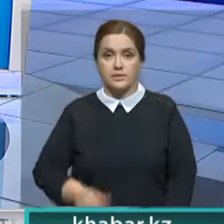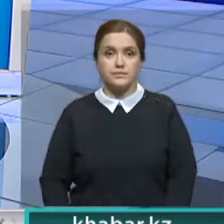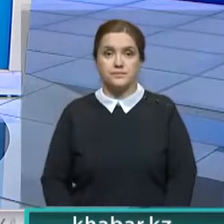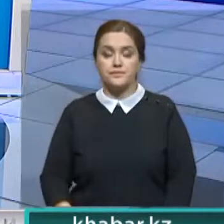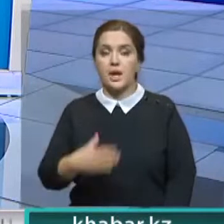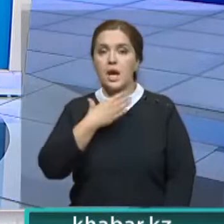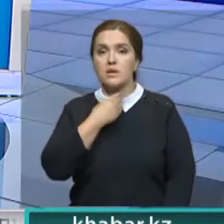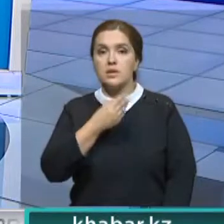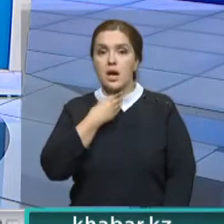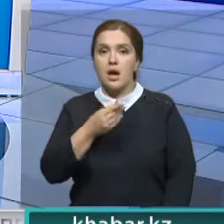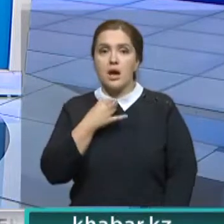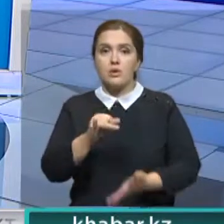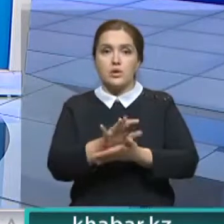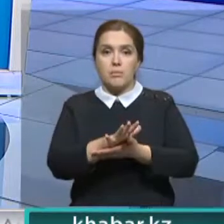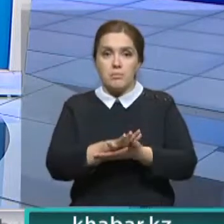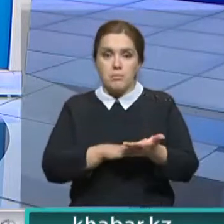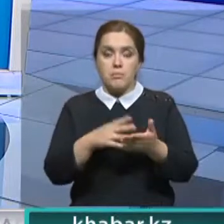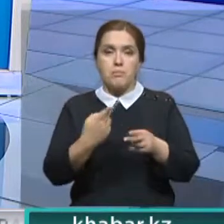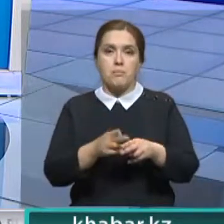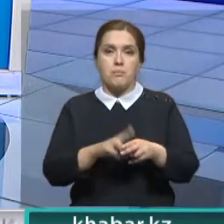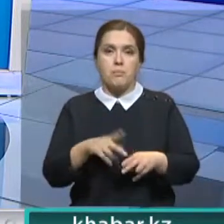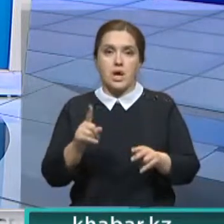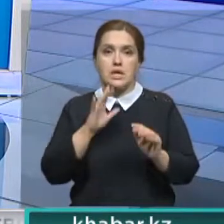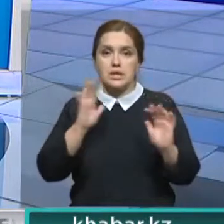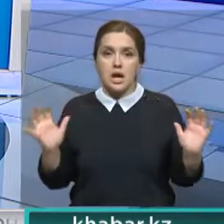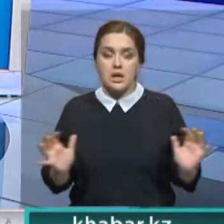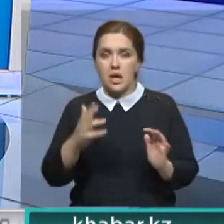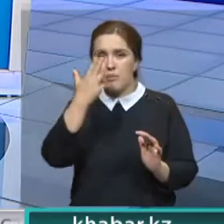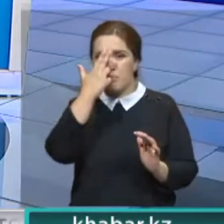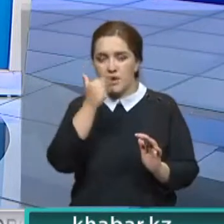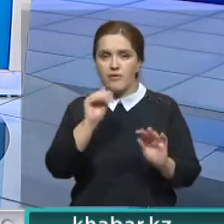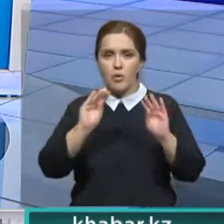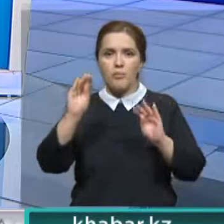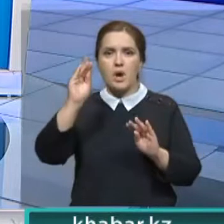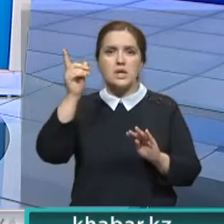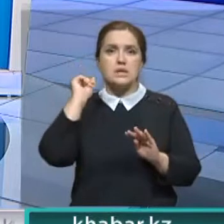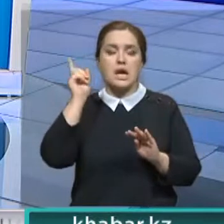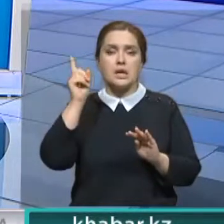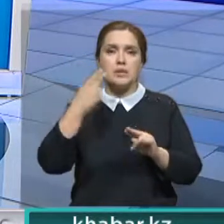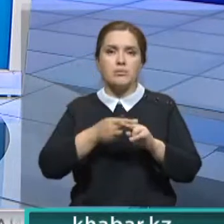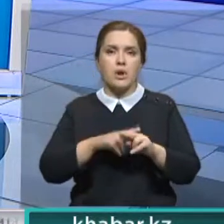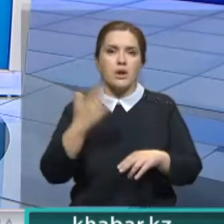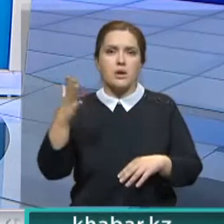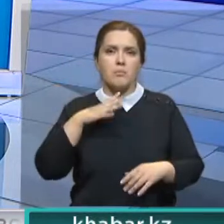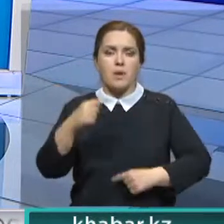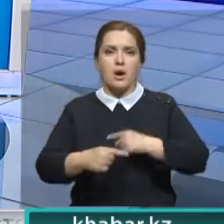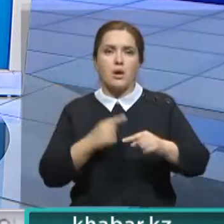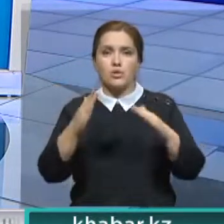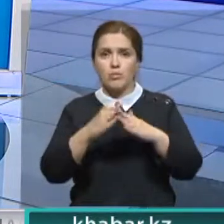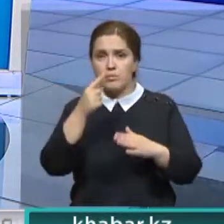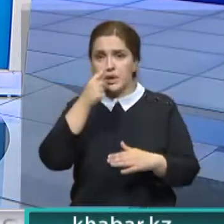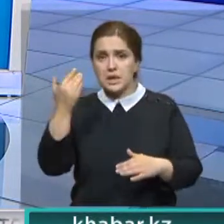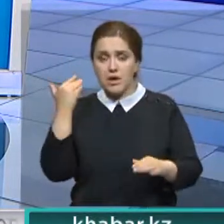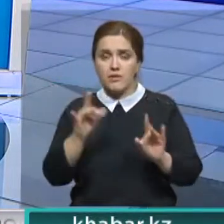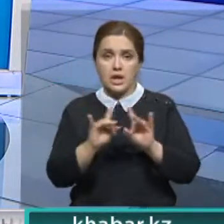Тем временем в Семее продолжается эпопея с сохранением привычного облика старинного купеческого особняка. Недавно мы уже рассказывали